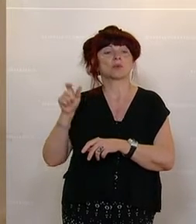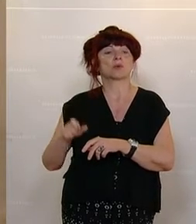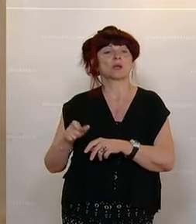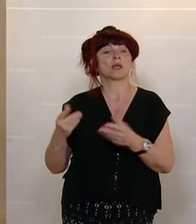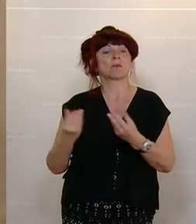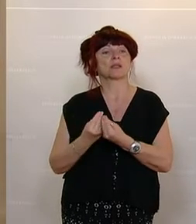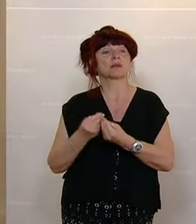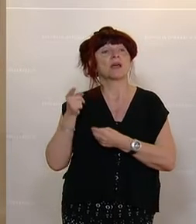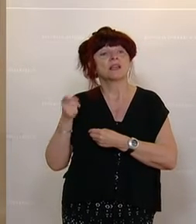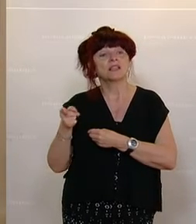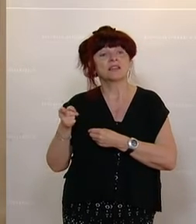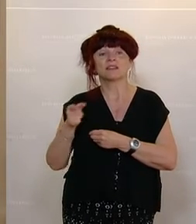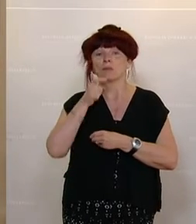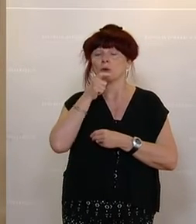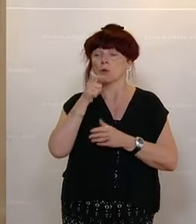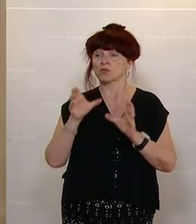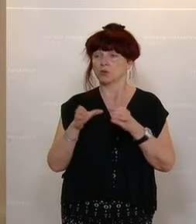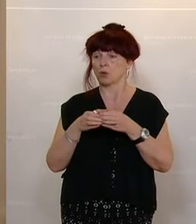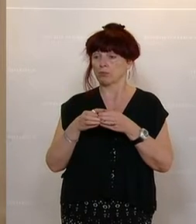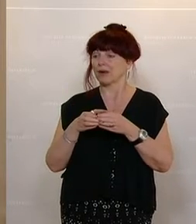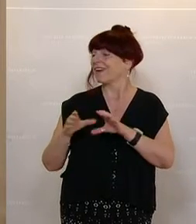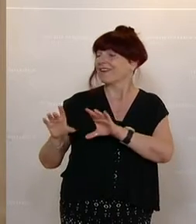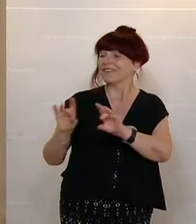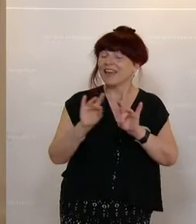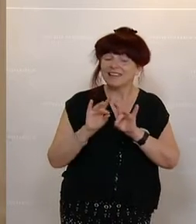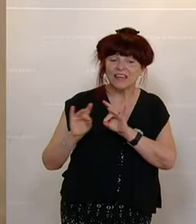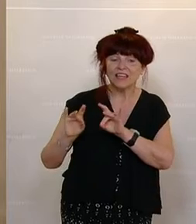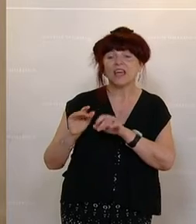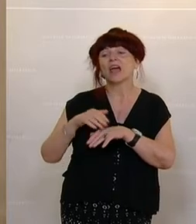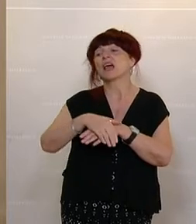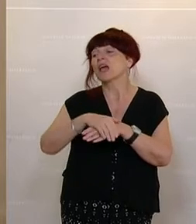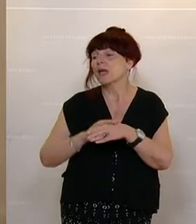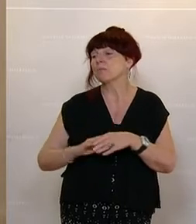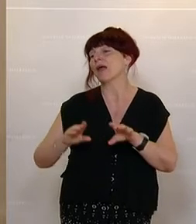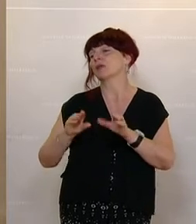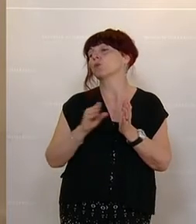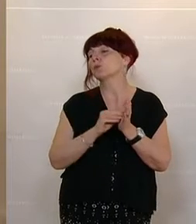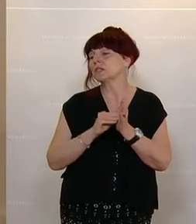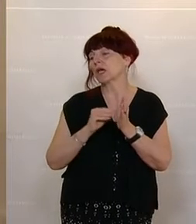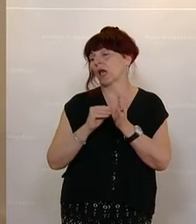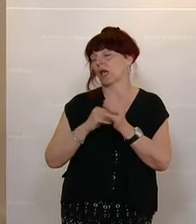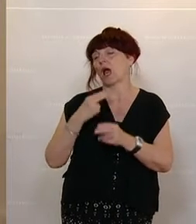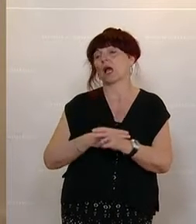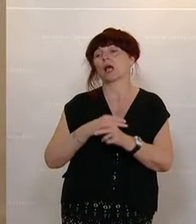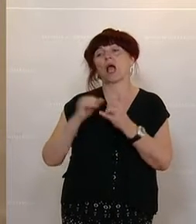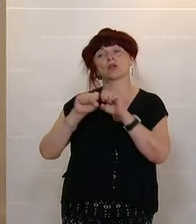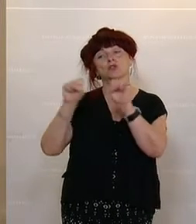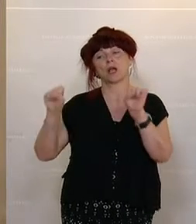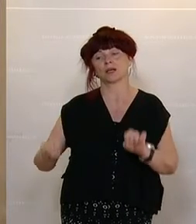genau für diese Berufsgruppe, die tätig sind in gemeinnützigen Krankenanstalten, für die wurde dieser